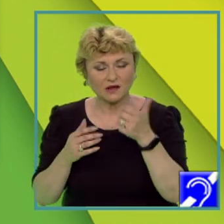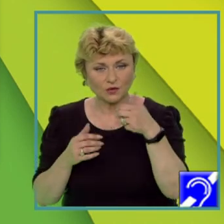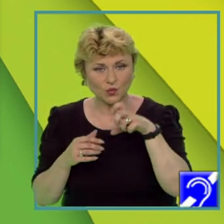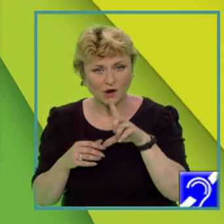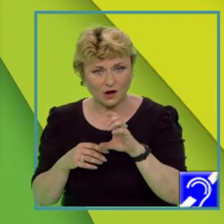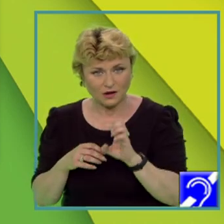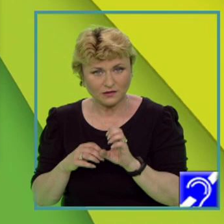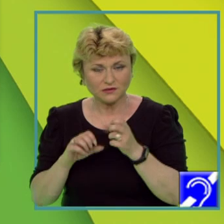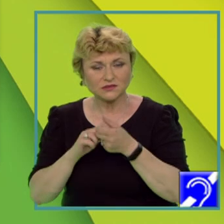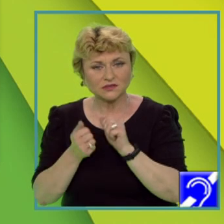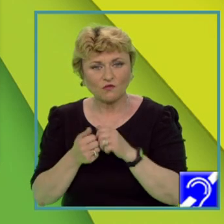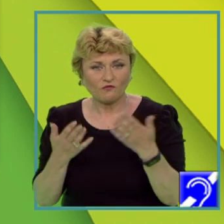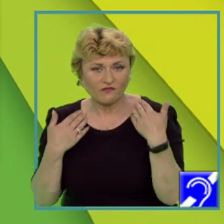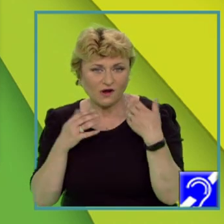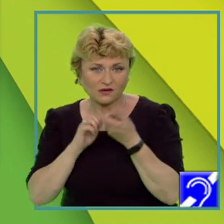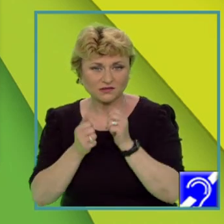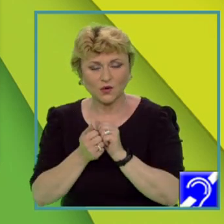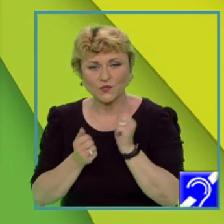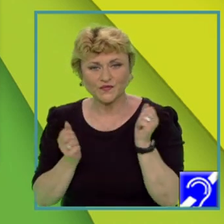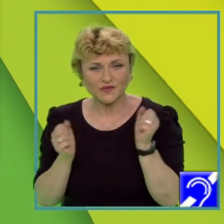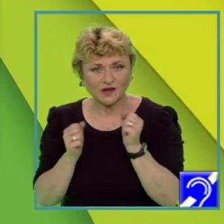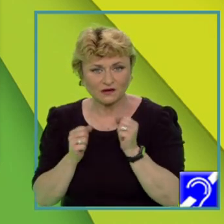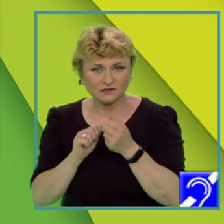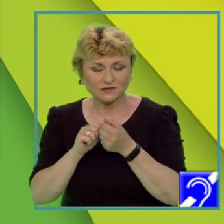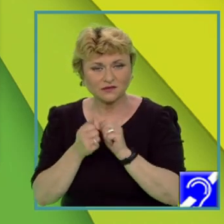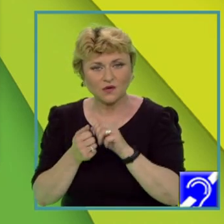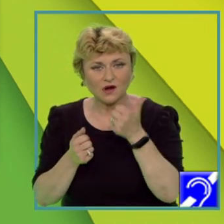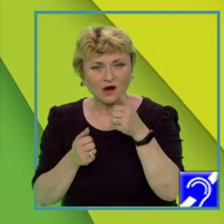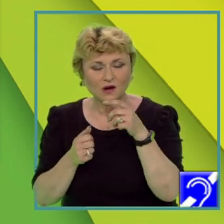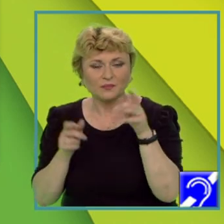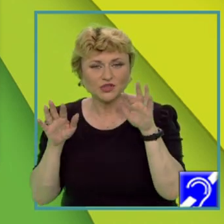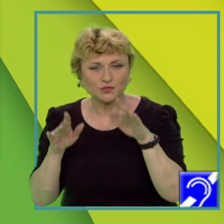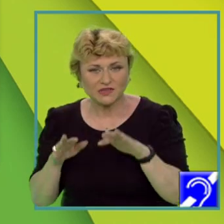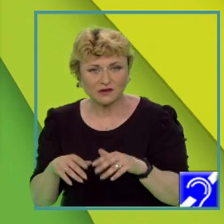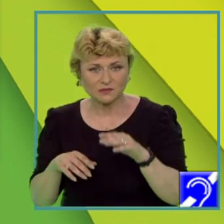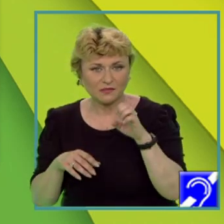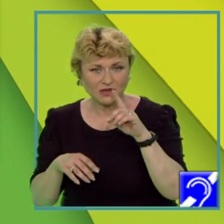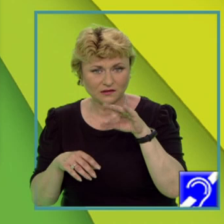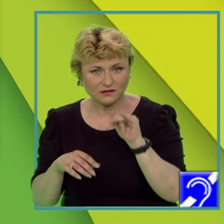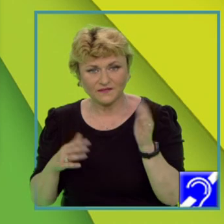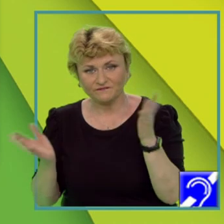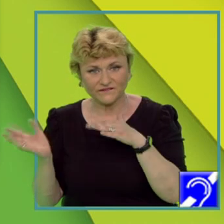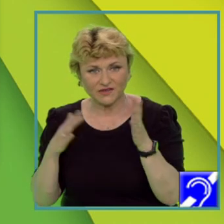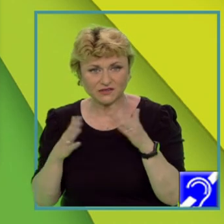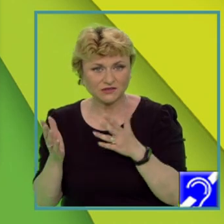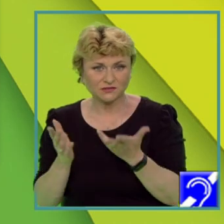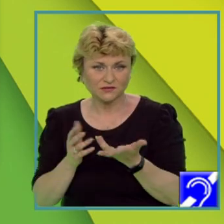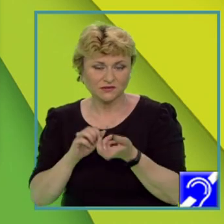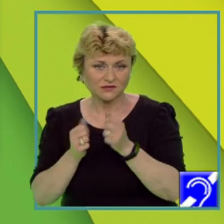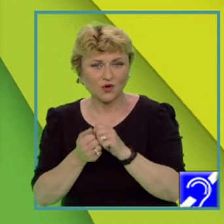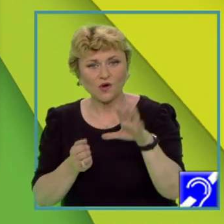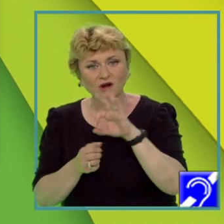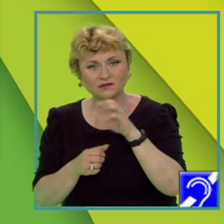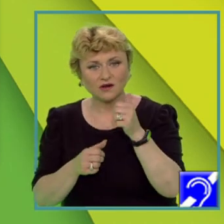mediale verii iernii, amplitudine termică, precipitații medii, vânturi cu frecvență ridicată sau alte